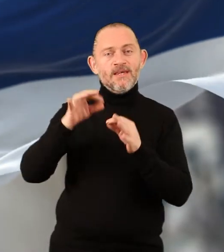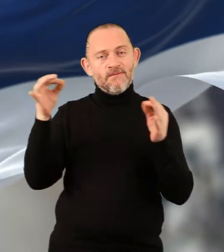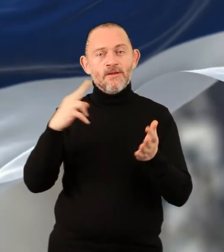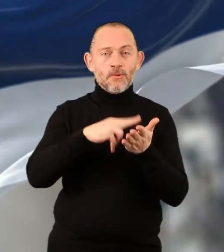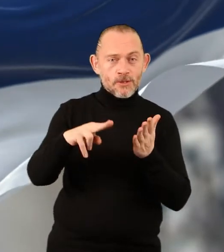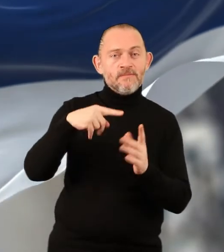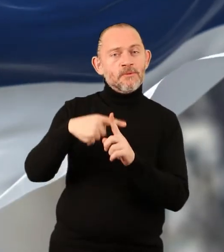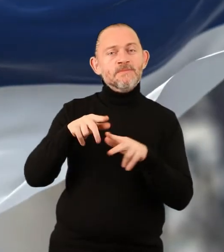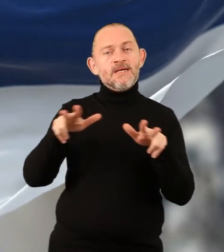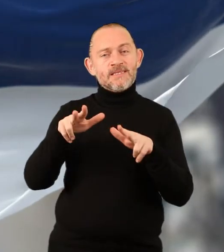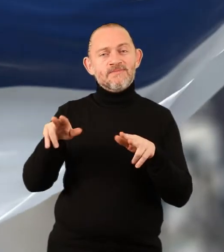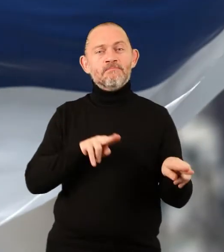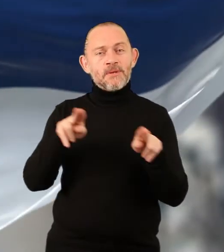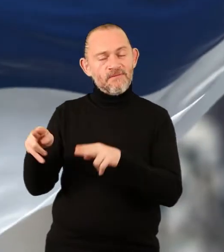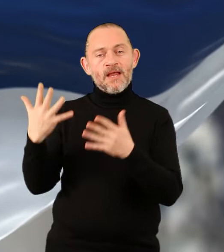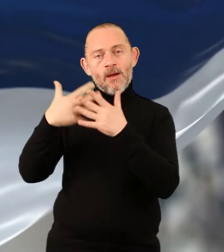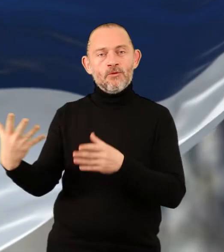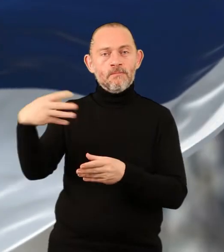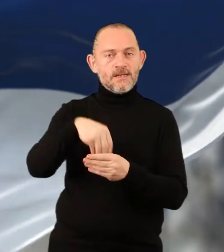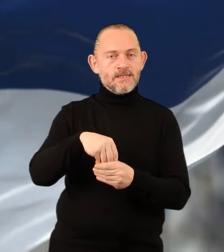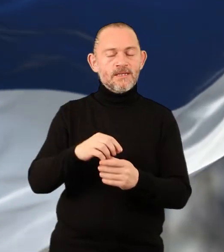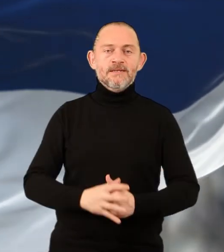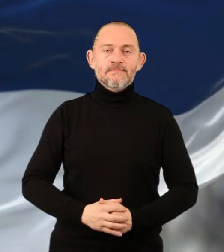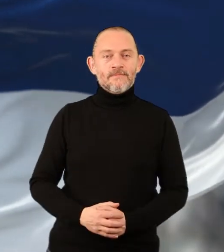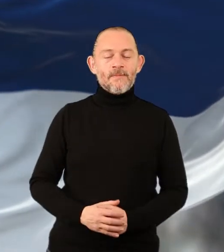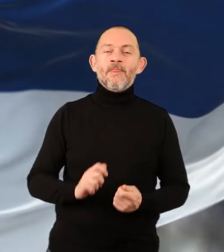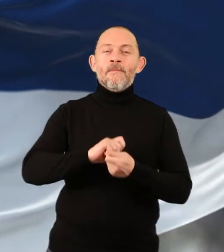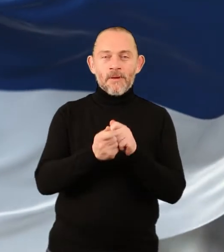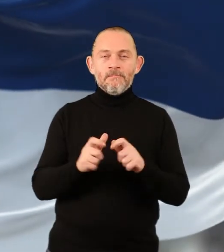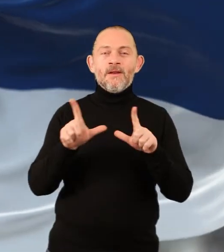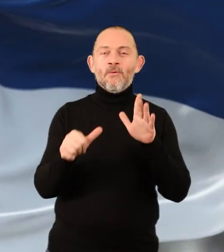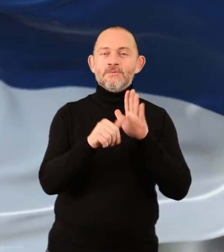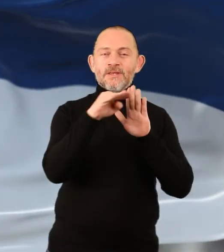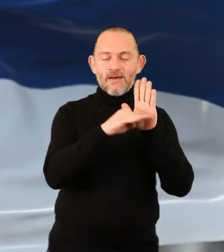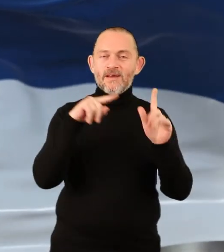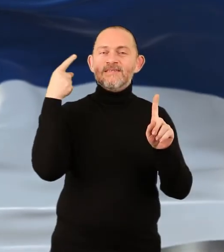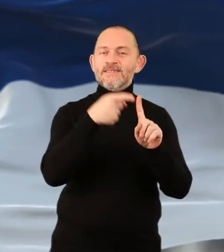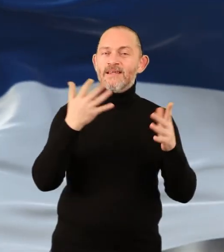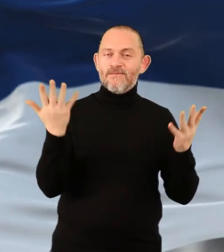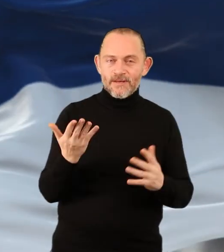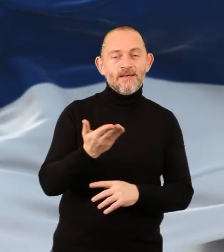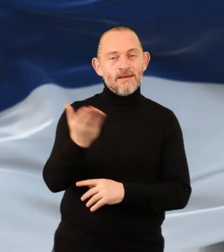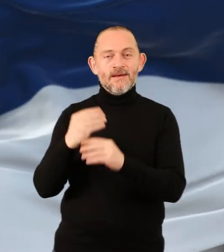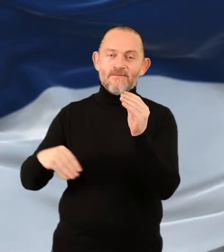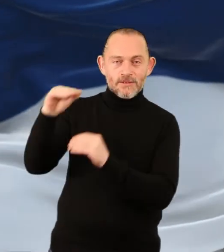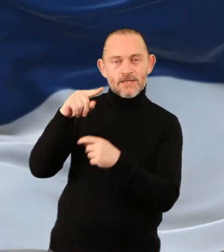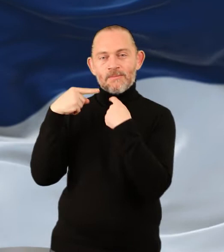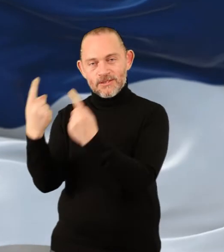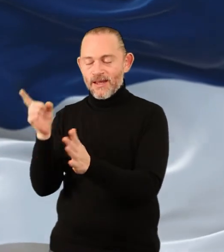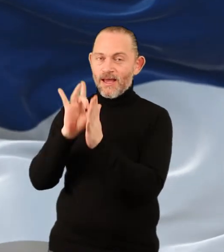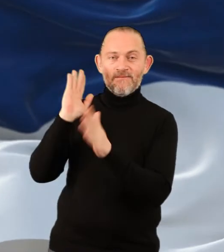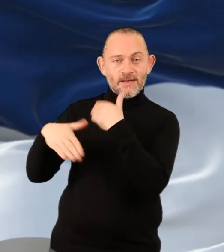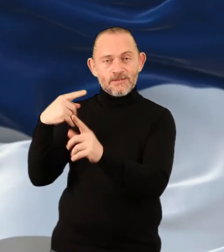skupština, vrhovni javni tužilac i ministar nadležan za provosuđe. Cilj promene Ustava jeste da se obezbedi veća